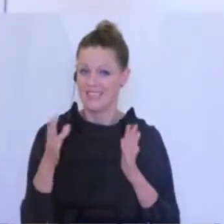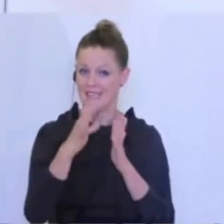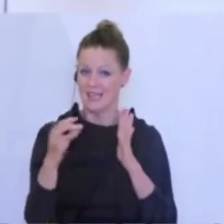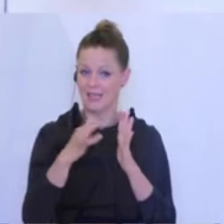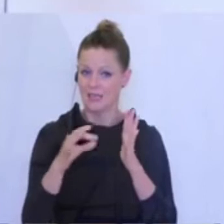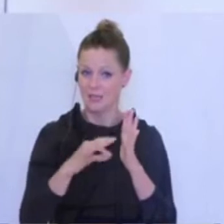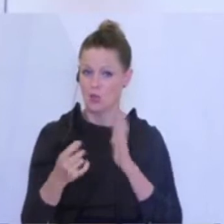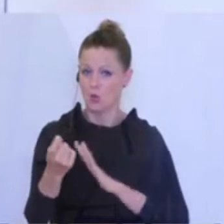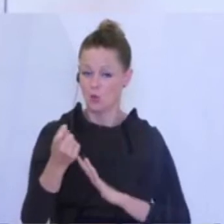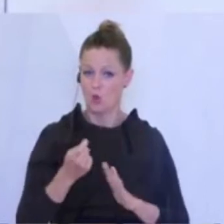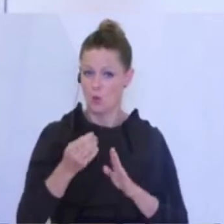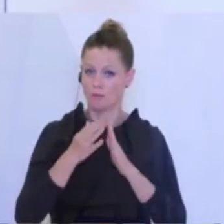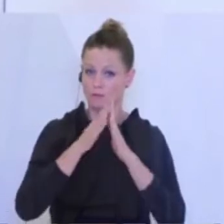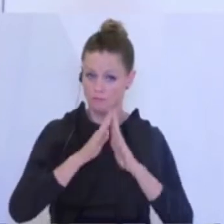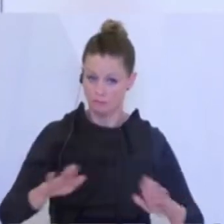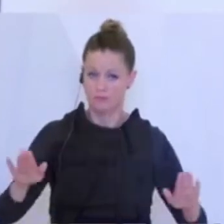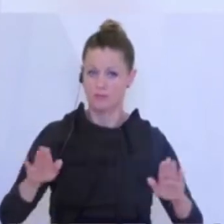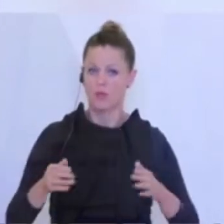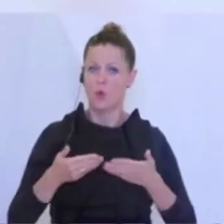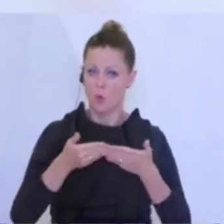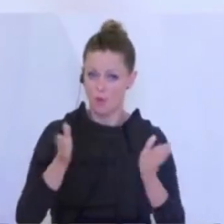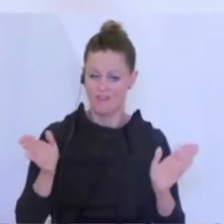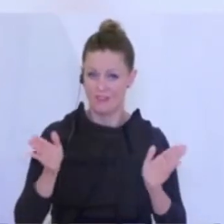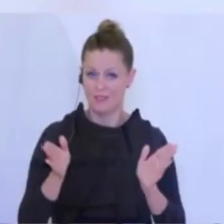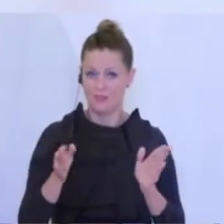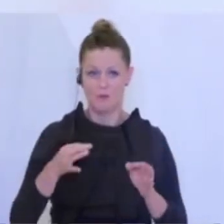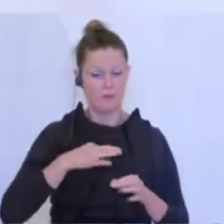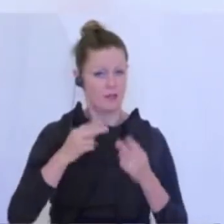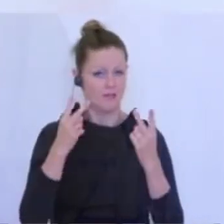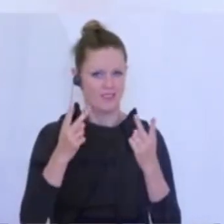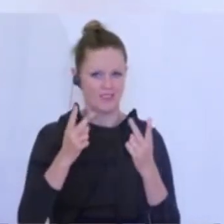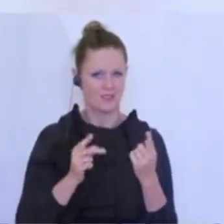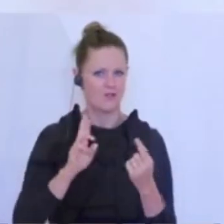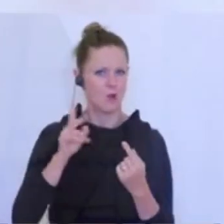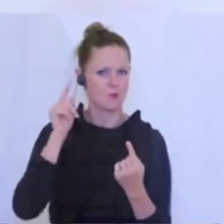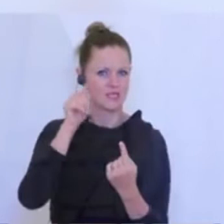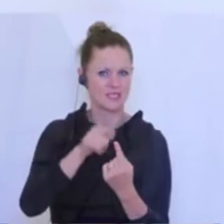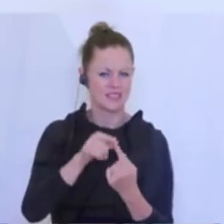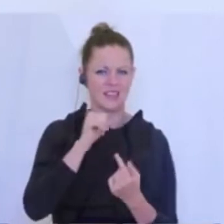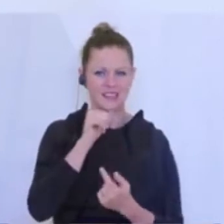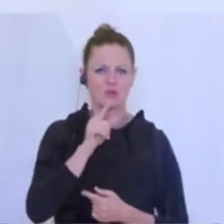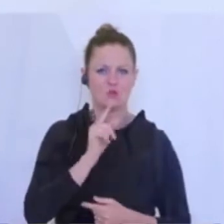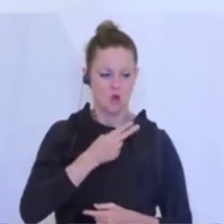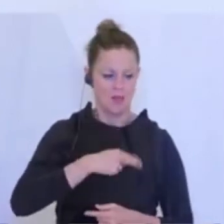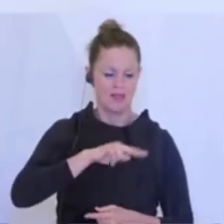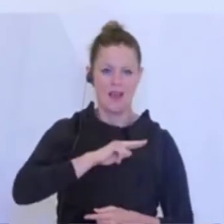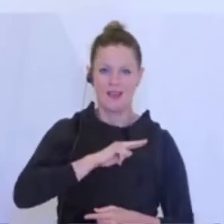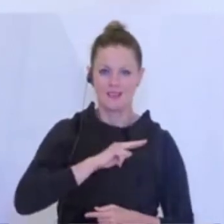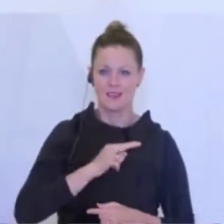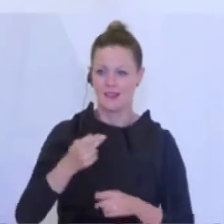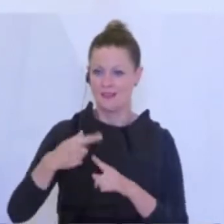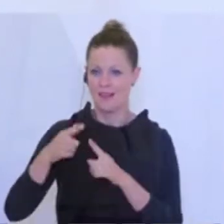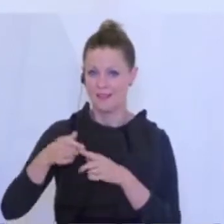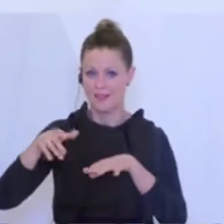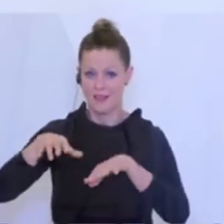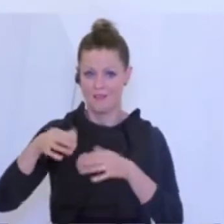rausgehen. Ich halte es deshalb noch einmal für wesentlich, weil es ja da darum geht, dass wir nicht nur mit Garantien die Kredite absichern. Das ist